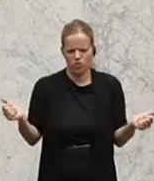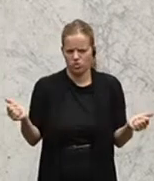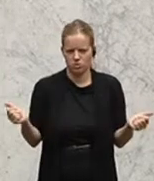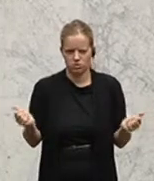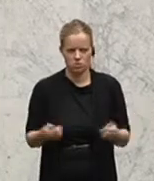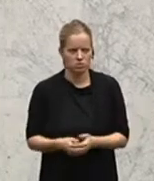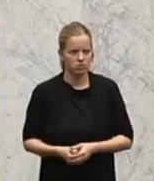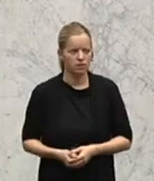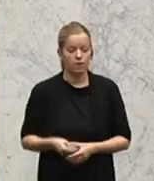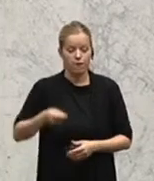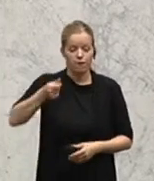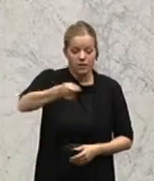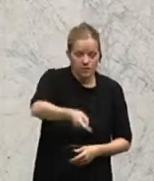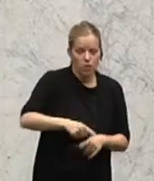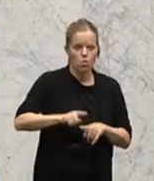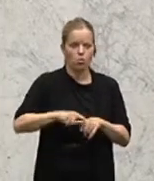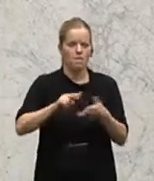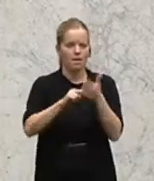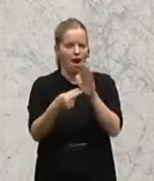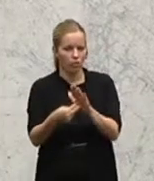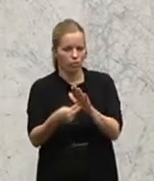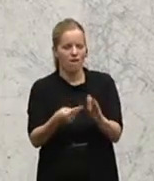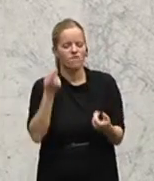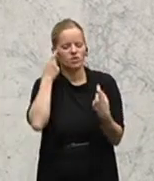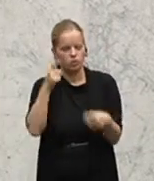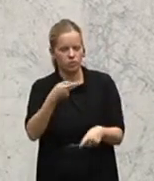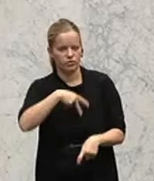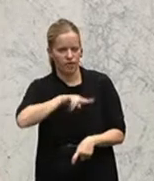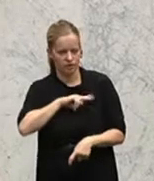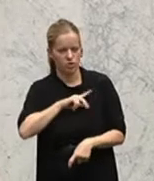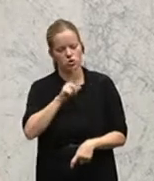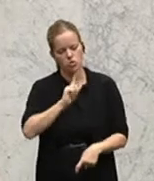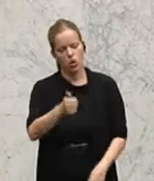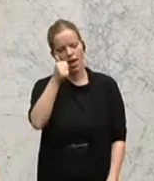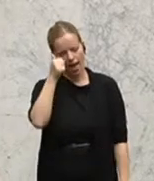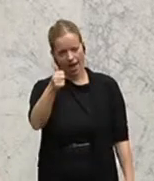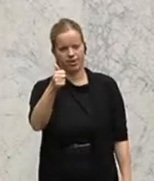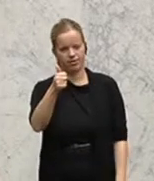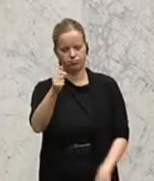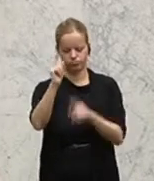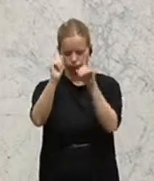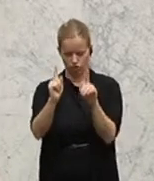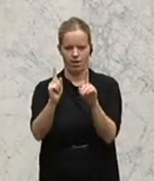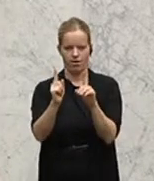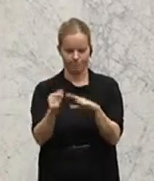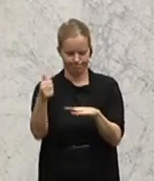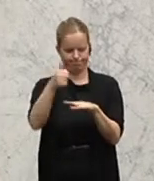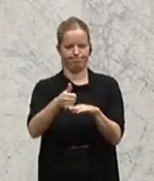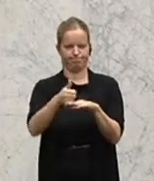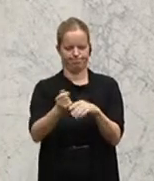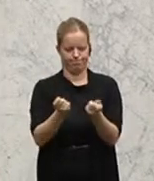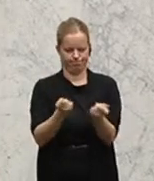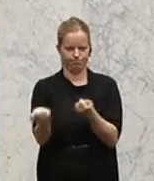die Planung und Versorgungsverantwortung in eine Hand kommt, um im Gesundheitswesen